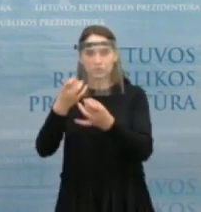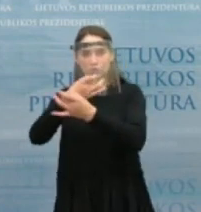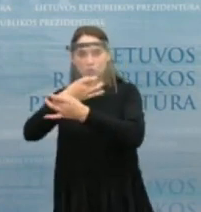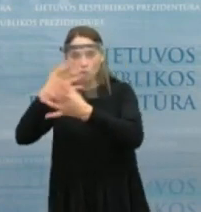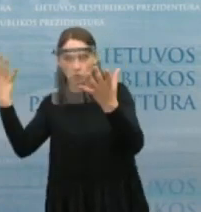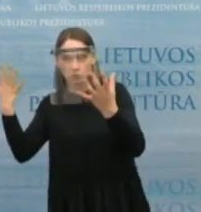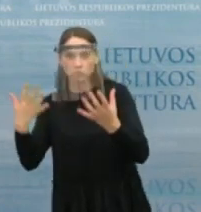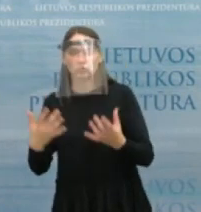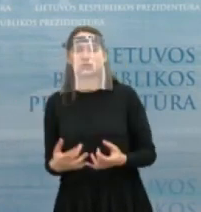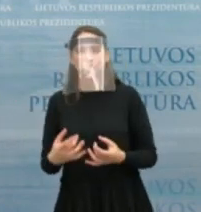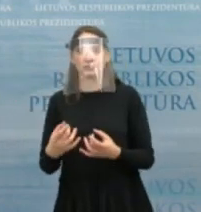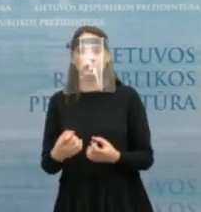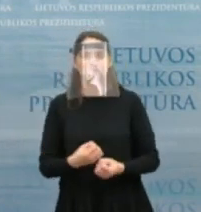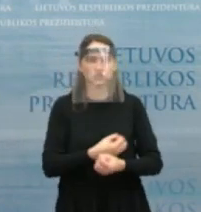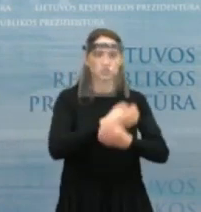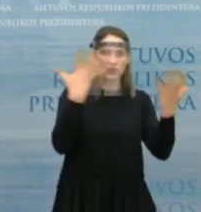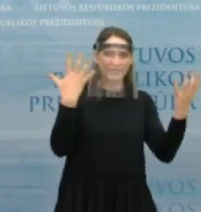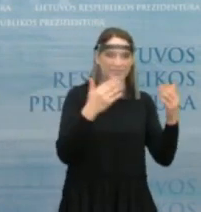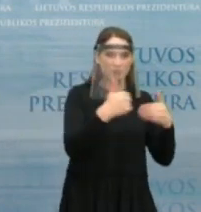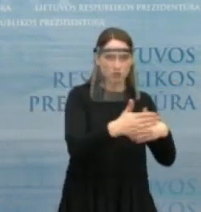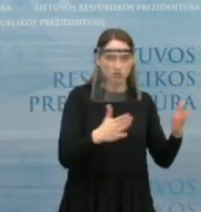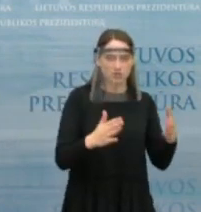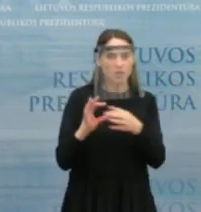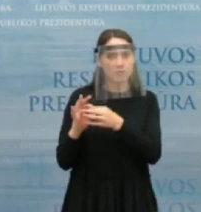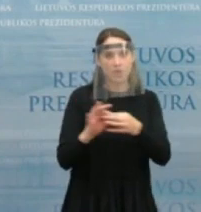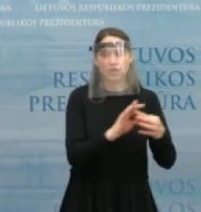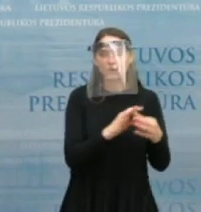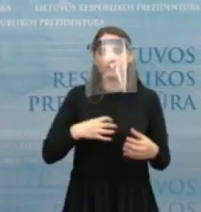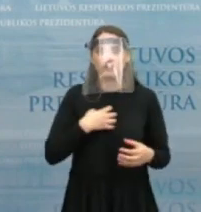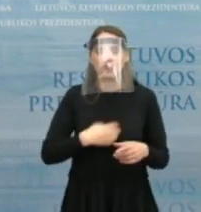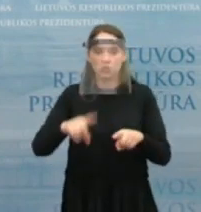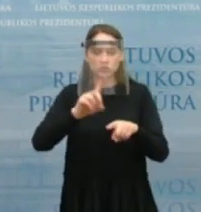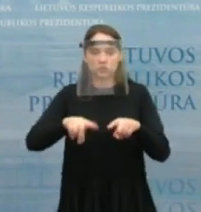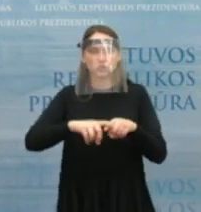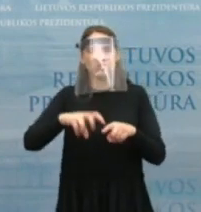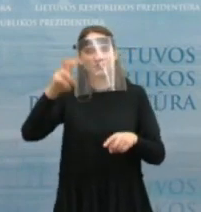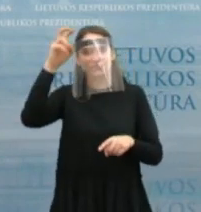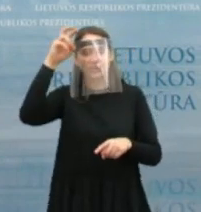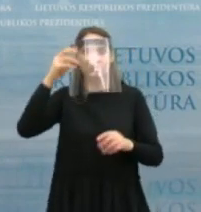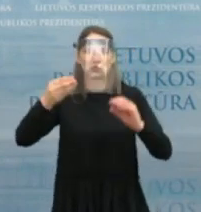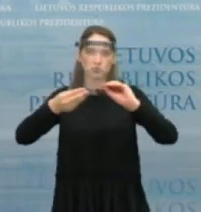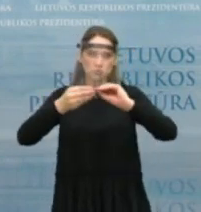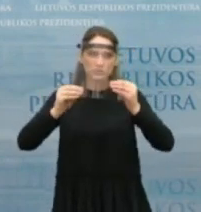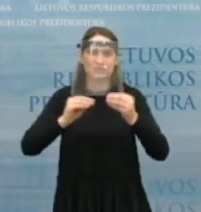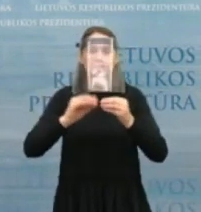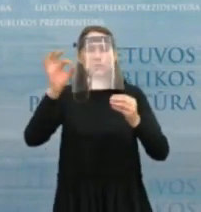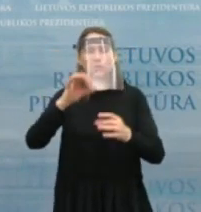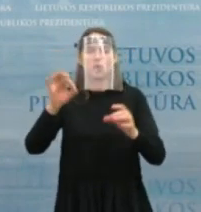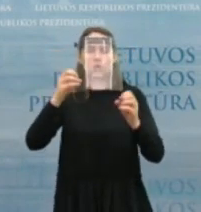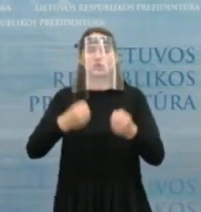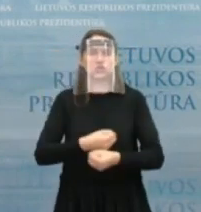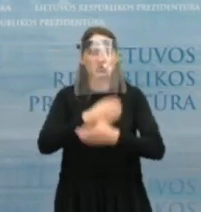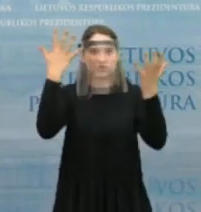ryšys yra be galo svarbu. Ir čia mes turim artėjantį nacionalinį sustarimą dėl švietimo, kur kultūra irgi kažkur neturėtų likti